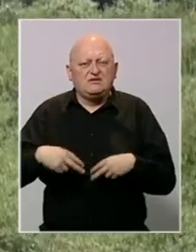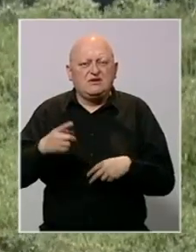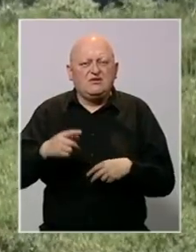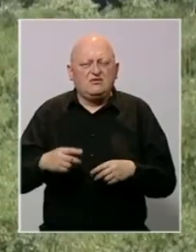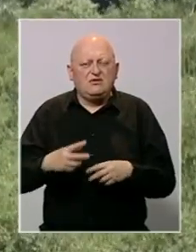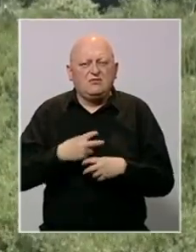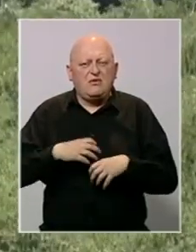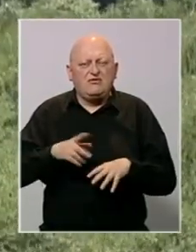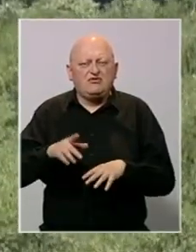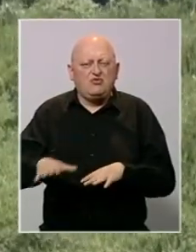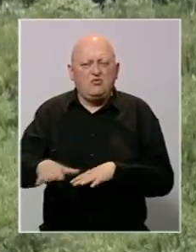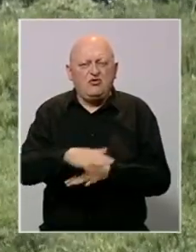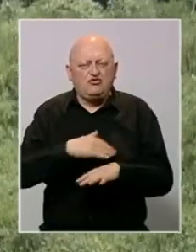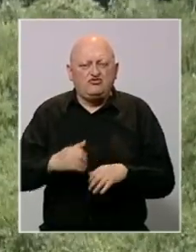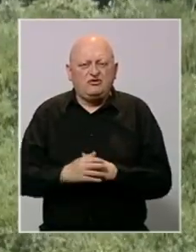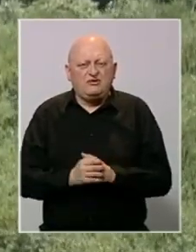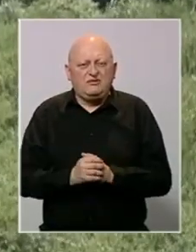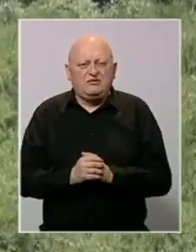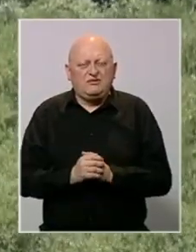i od plavljenja tog područja.